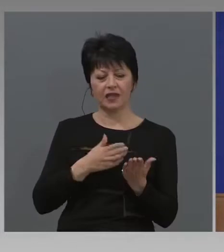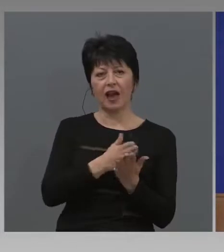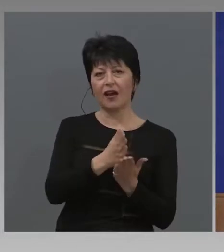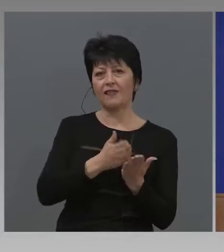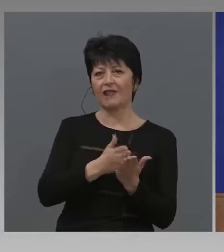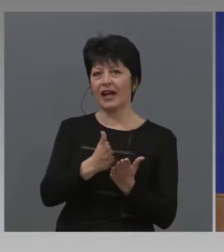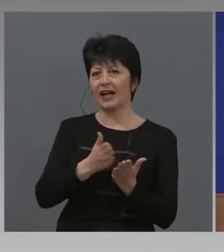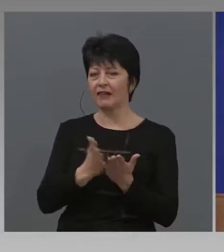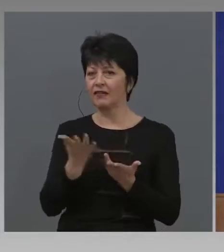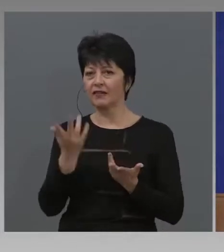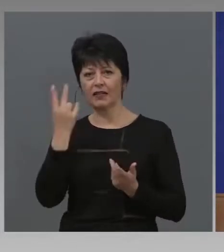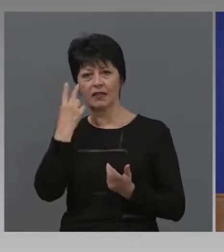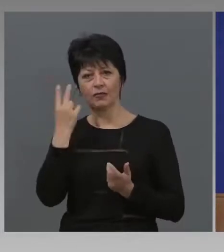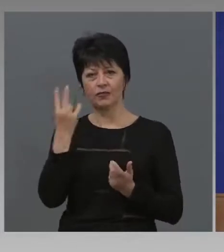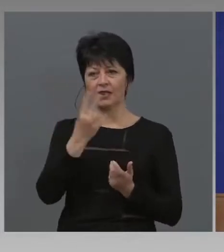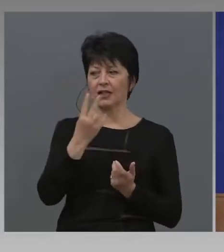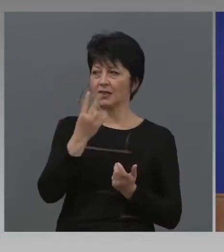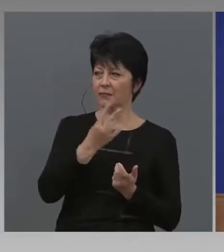който да се разварем.